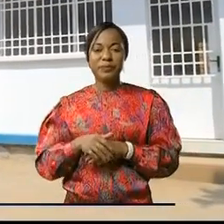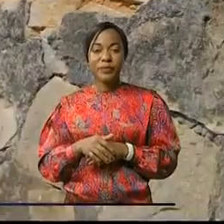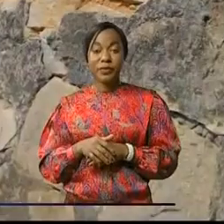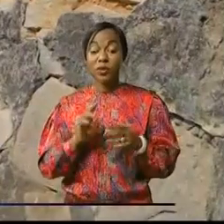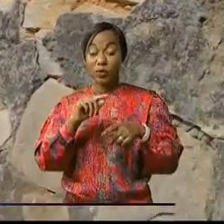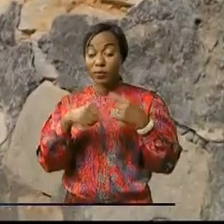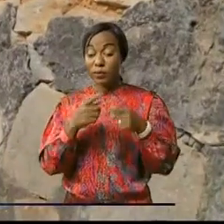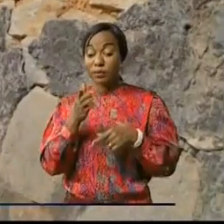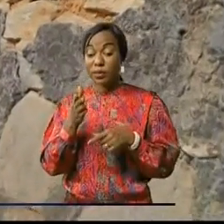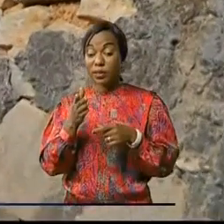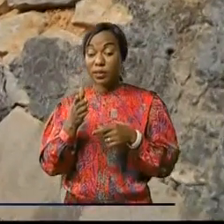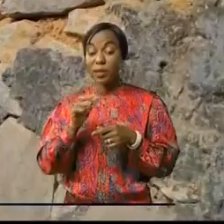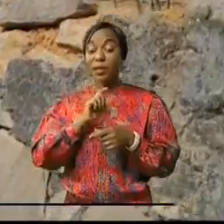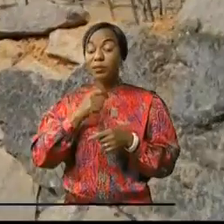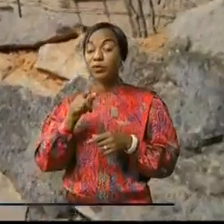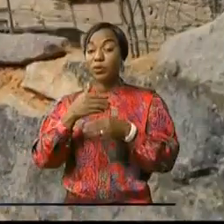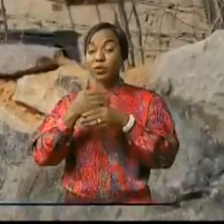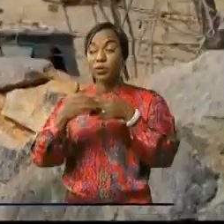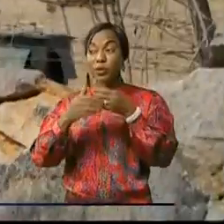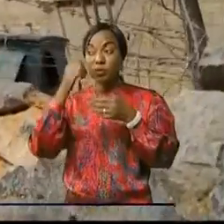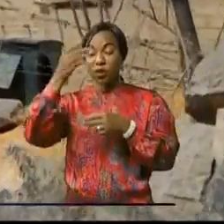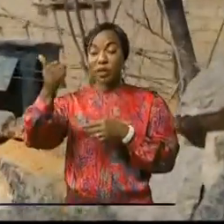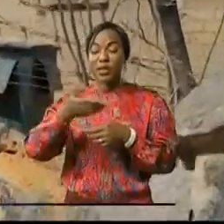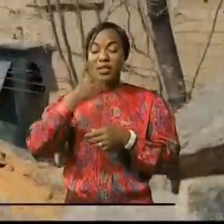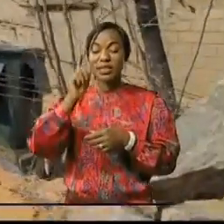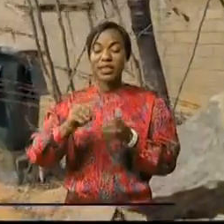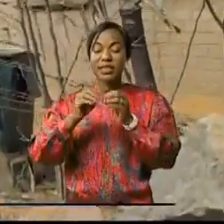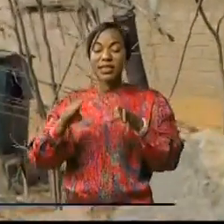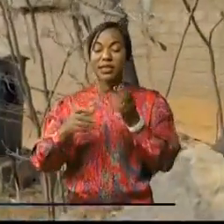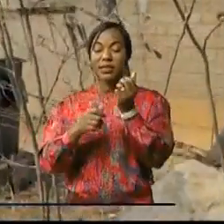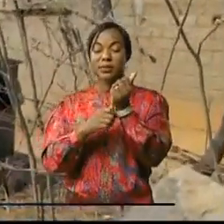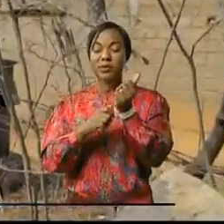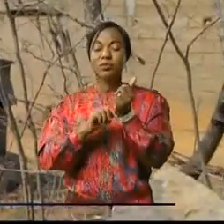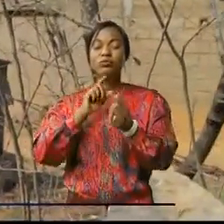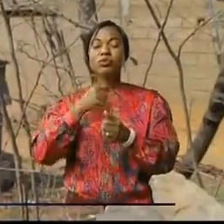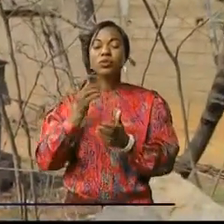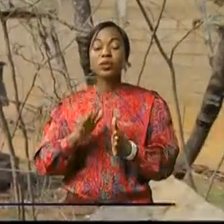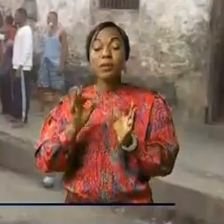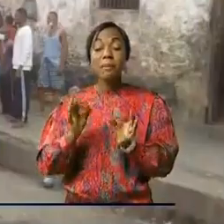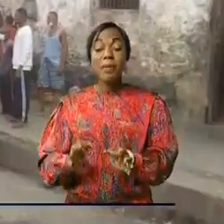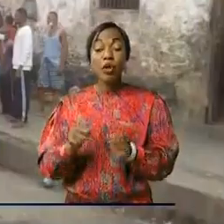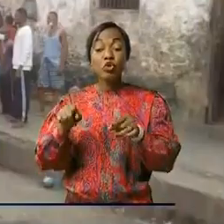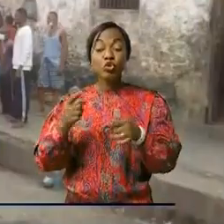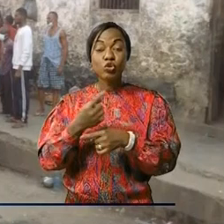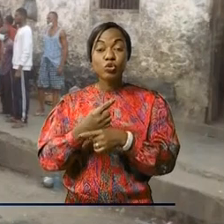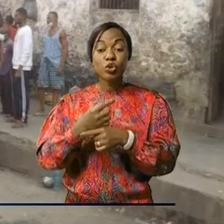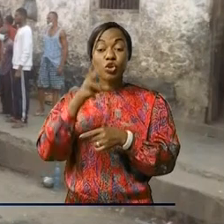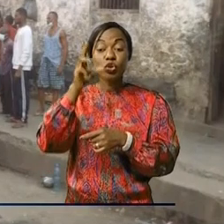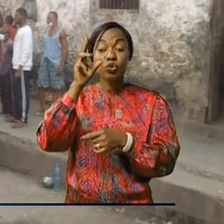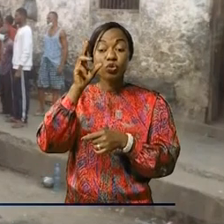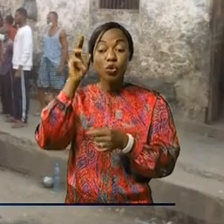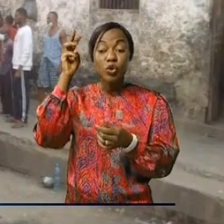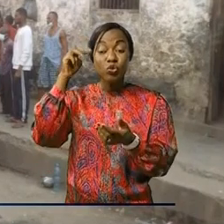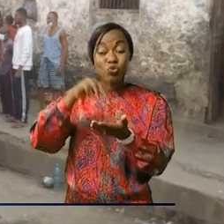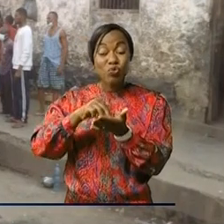départ, cette prison était construite pour accueillir 150 prisonniers, mais en ce jour, elle héberge 300 détenus, parfois dans les